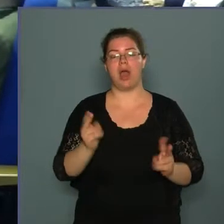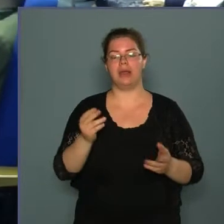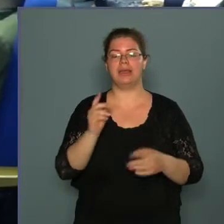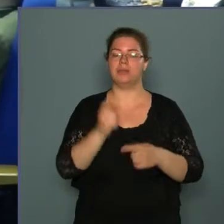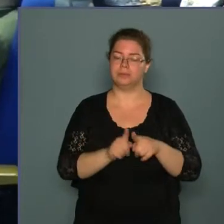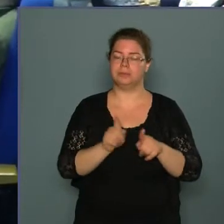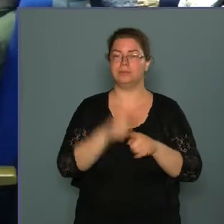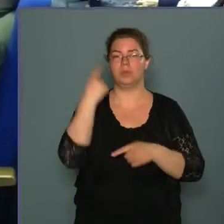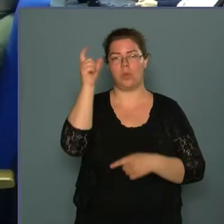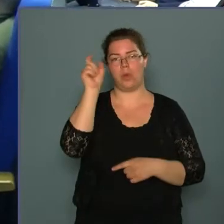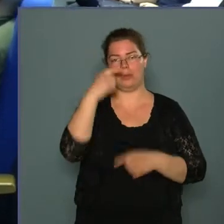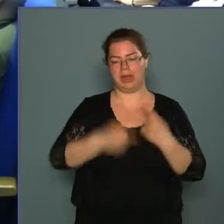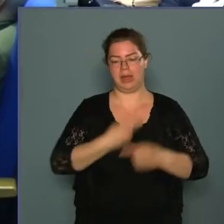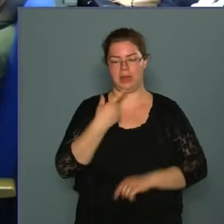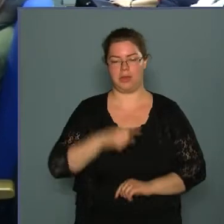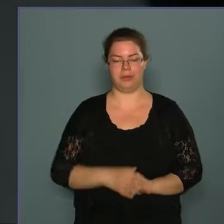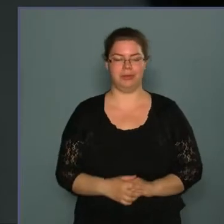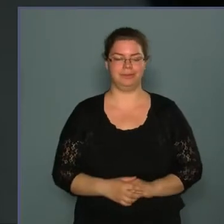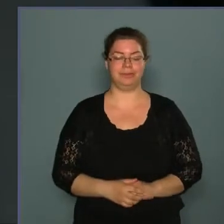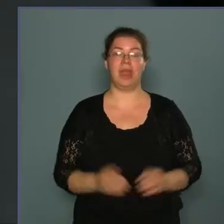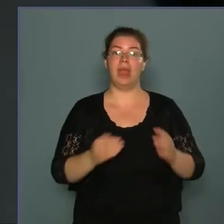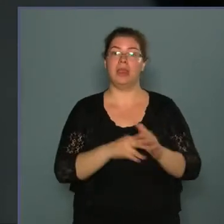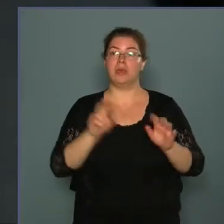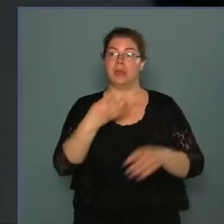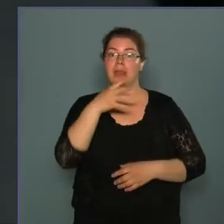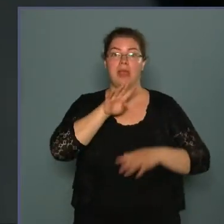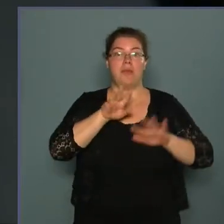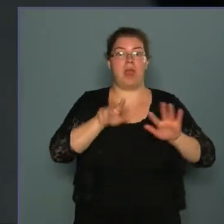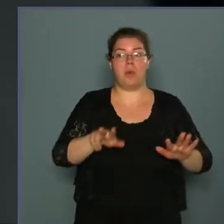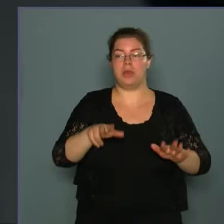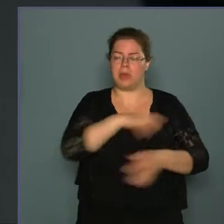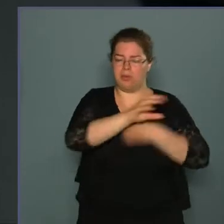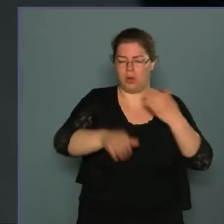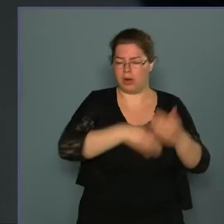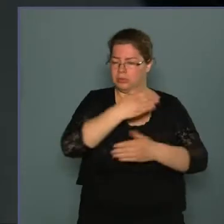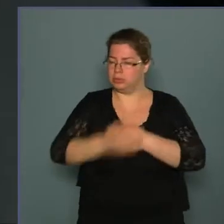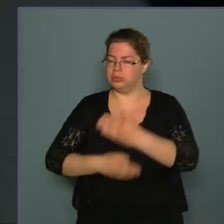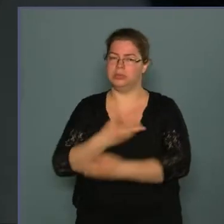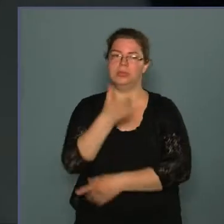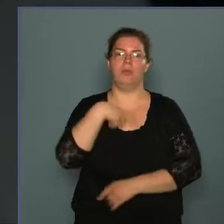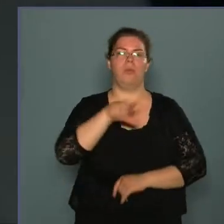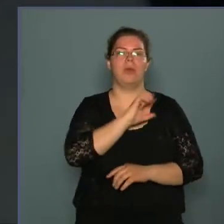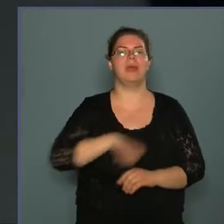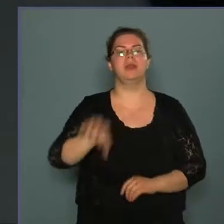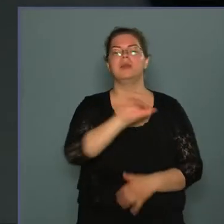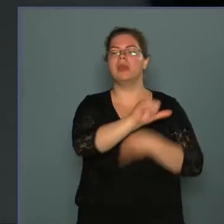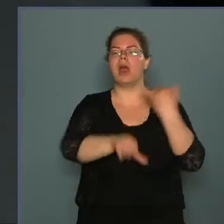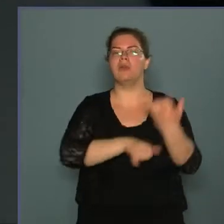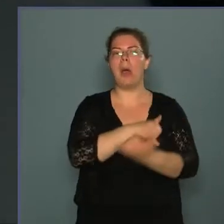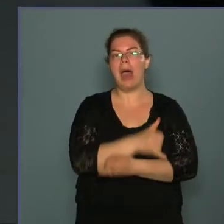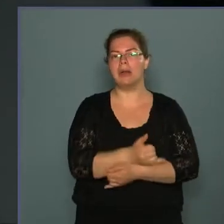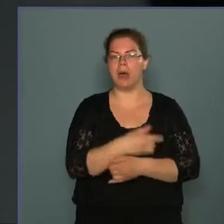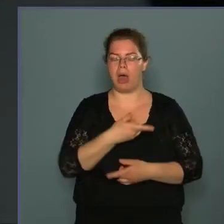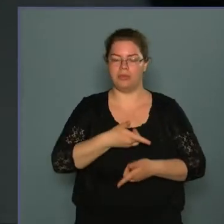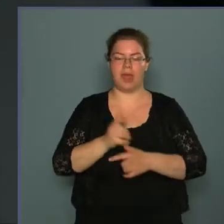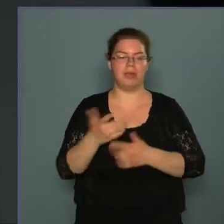őrményeredetűek voltak. 1848-ban forradalmi hullám söpört végig Európán. Januárban fegyveres